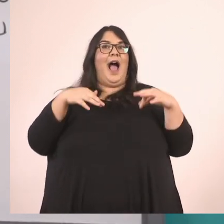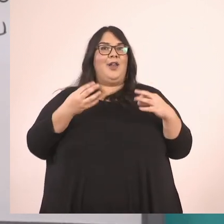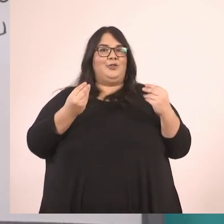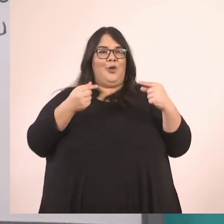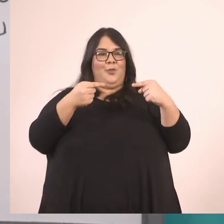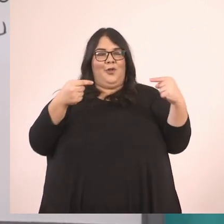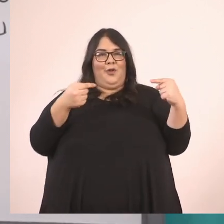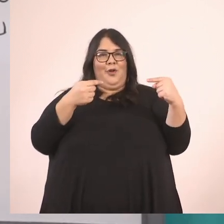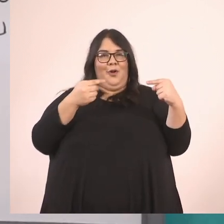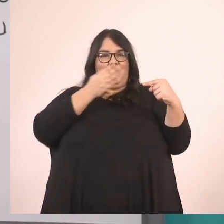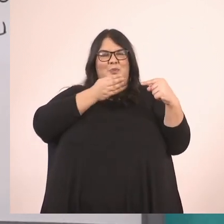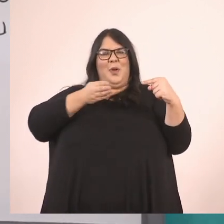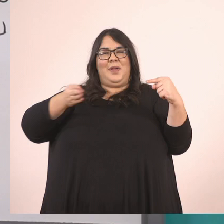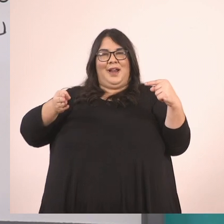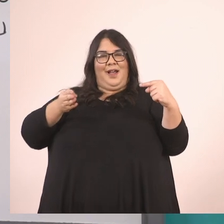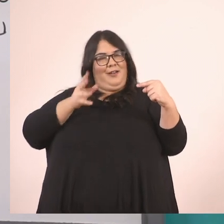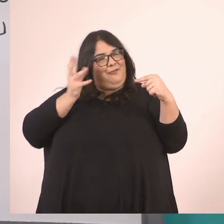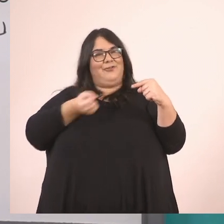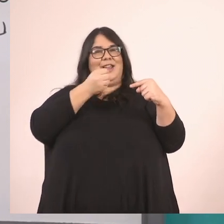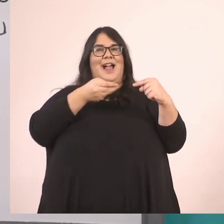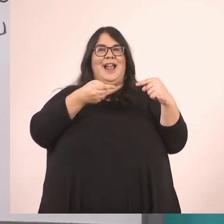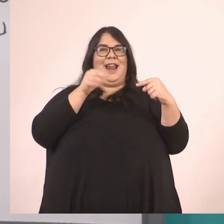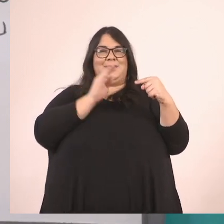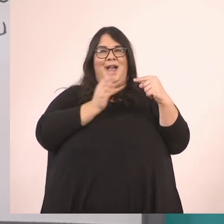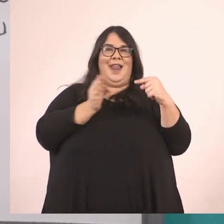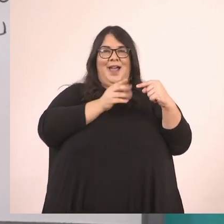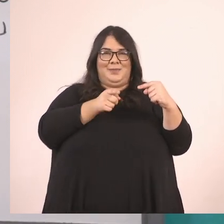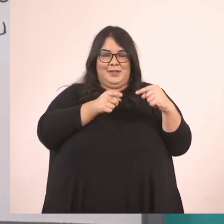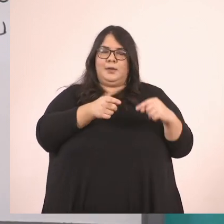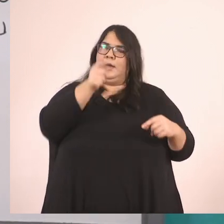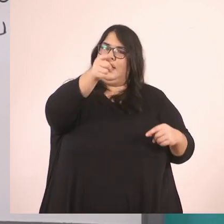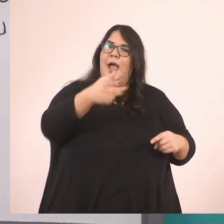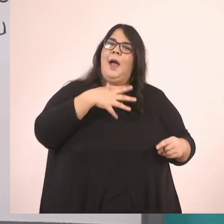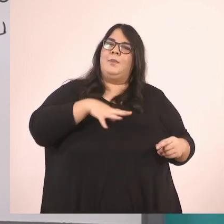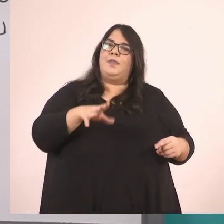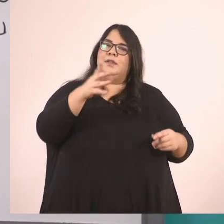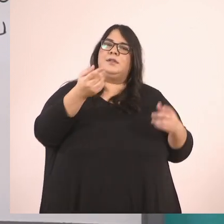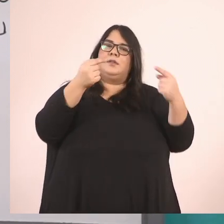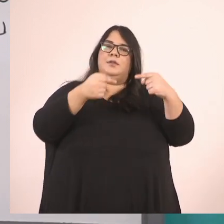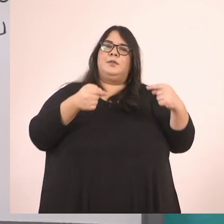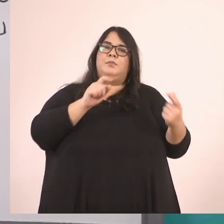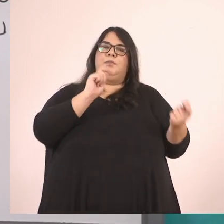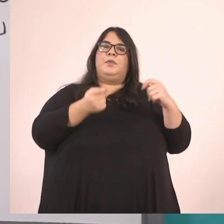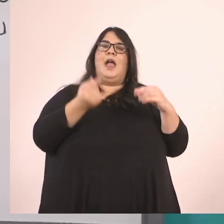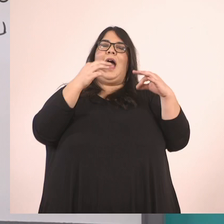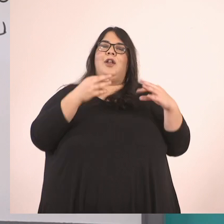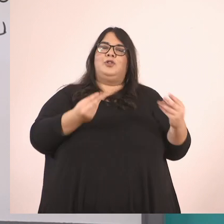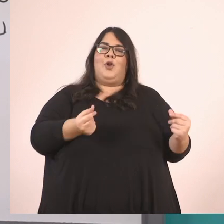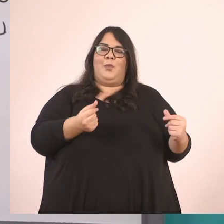έκτα Αν συνεχίσω τη διαδικασία είμαι σίγουρος ότι θα βρείτε και εσείς και άλλα κλάσματα